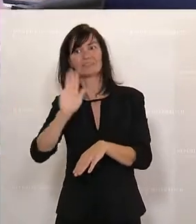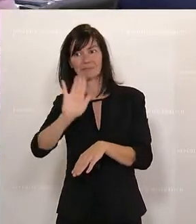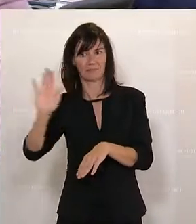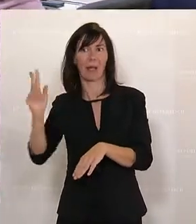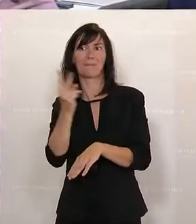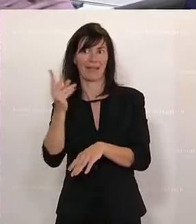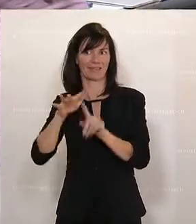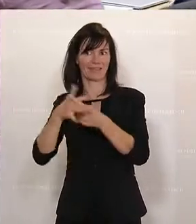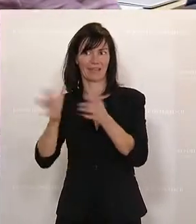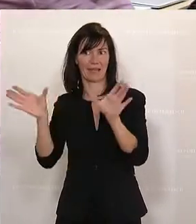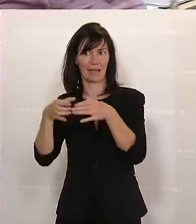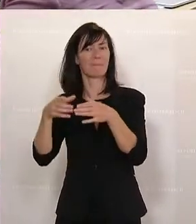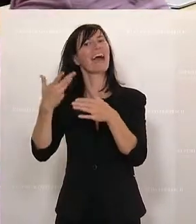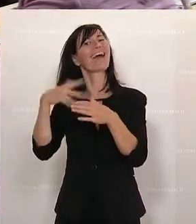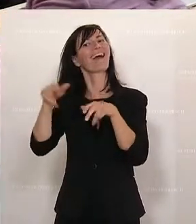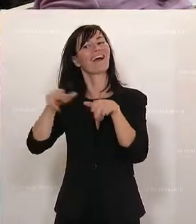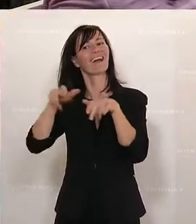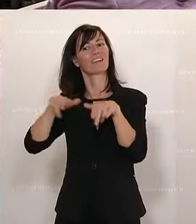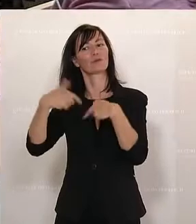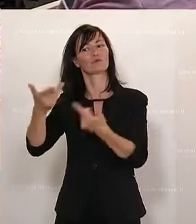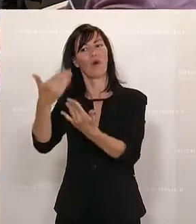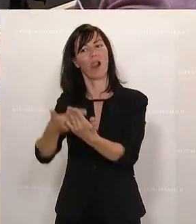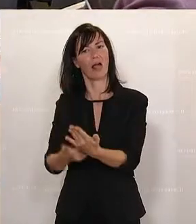vorliegenden Regierungsvorlage gearbeitet haben.